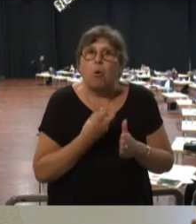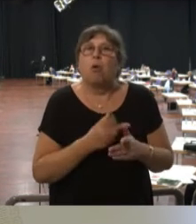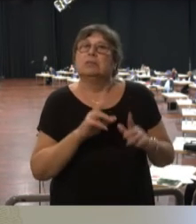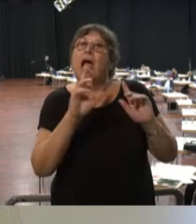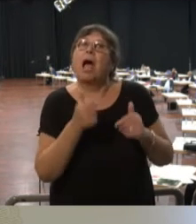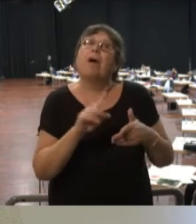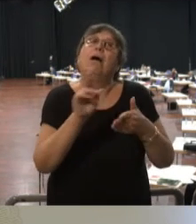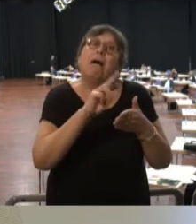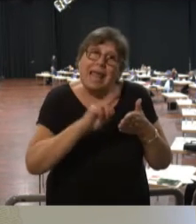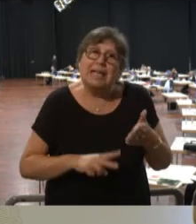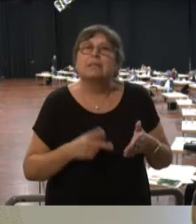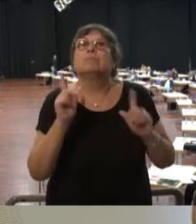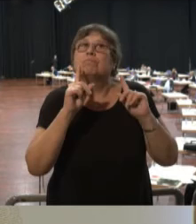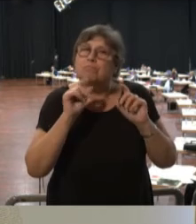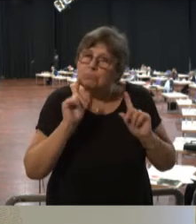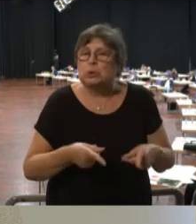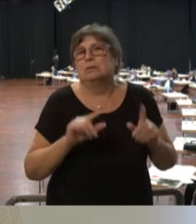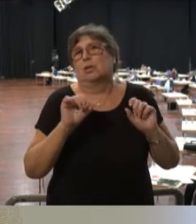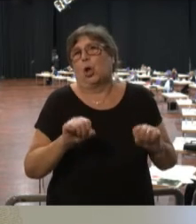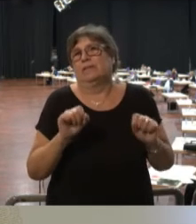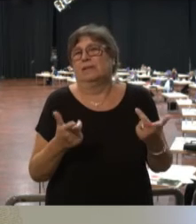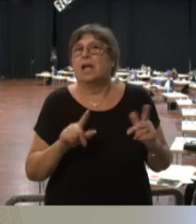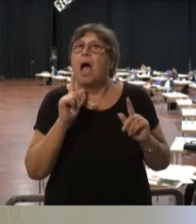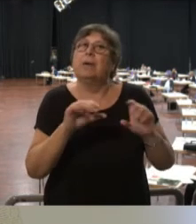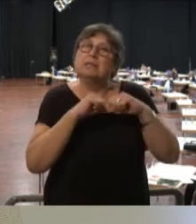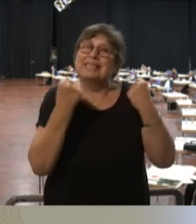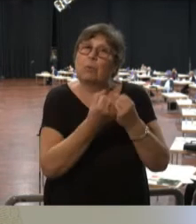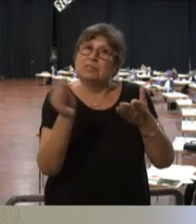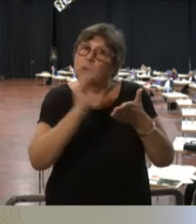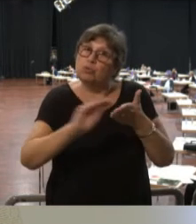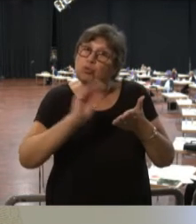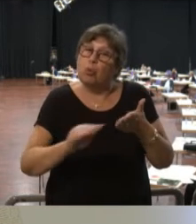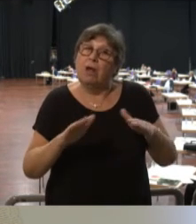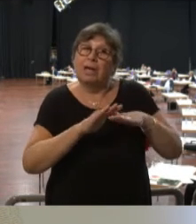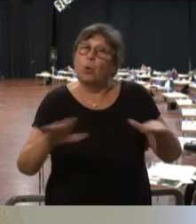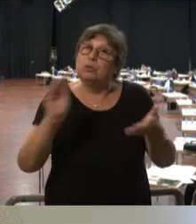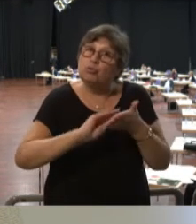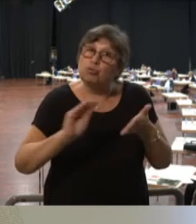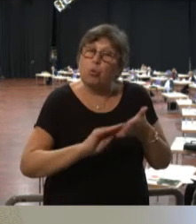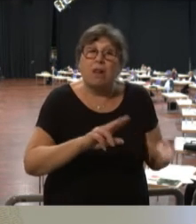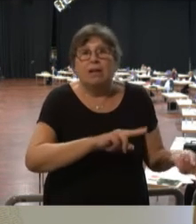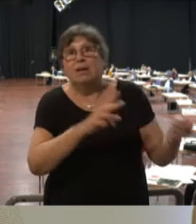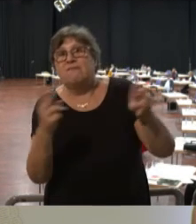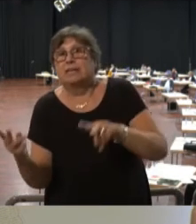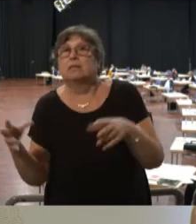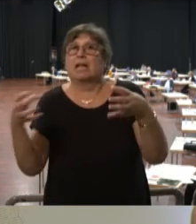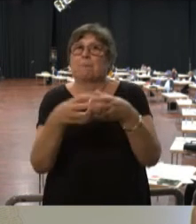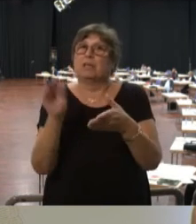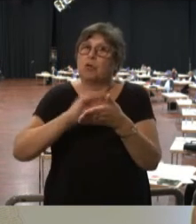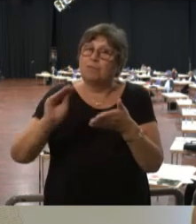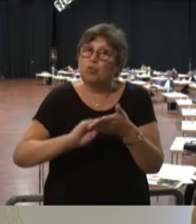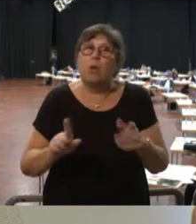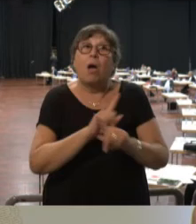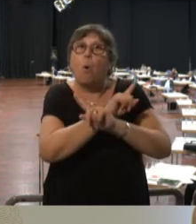Es gibt jedenfalls die Situation in unseren Schulen, dass Kinder von der Grundschule in die Gemeinschaftsschule wechseln,